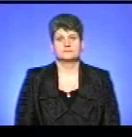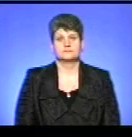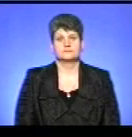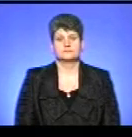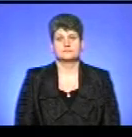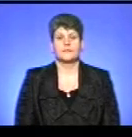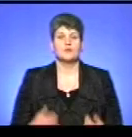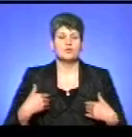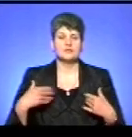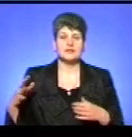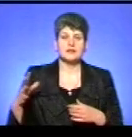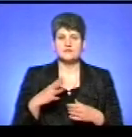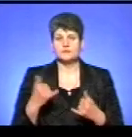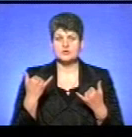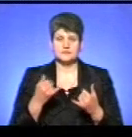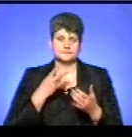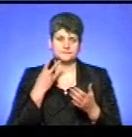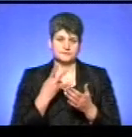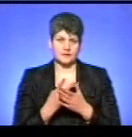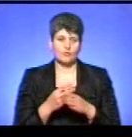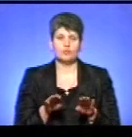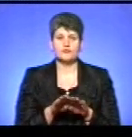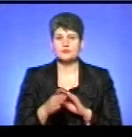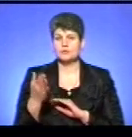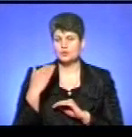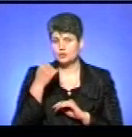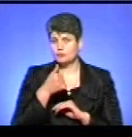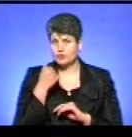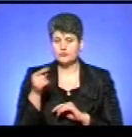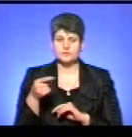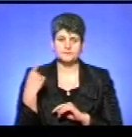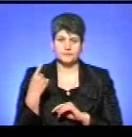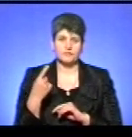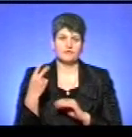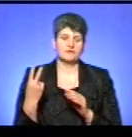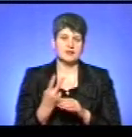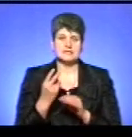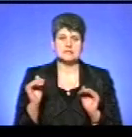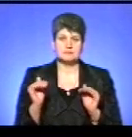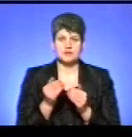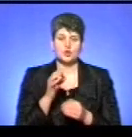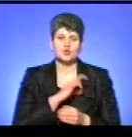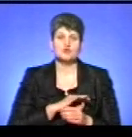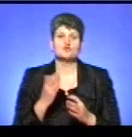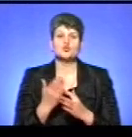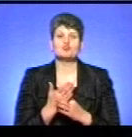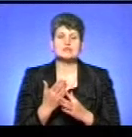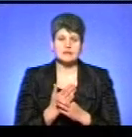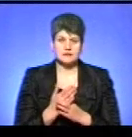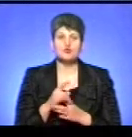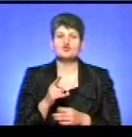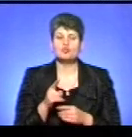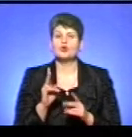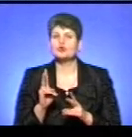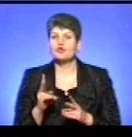Моє вітання усім, хто зараз з нами. Порівняно з минулим роком на Тернопільщині удвічі поменшало користувачів субсидій. Хто і чому